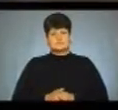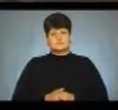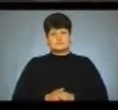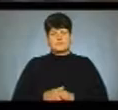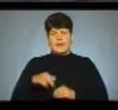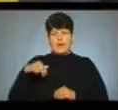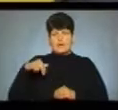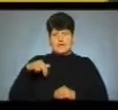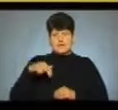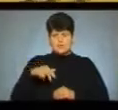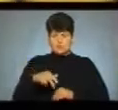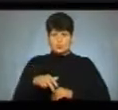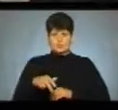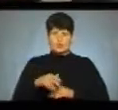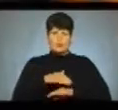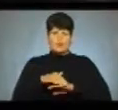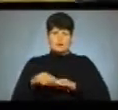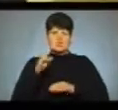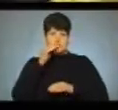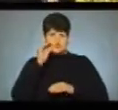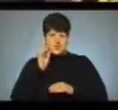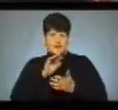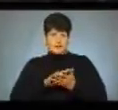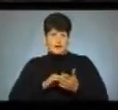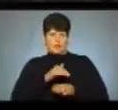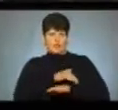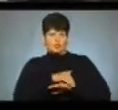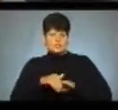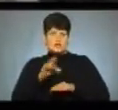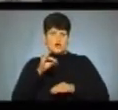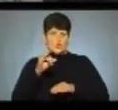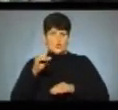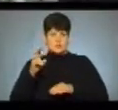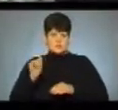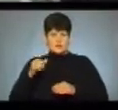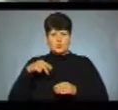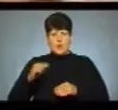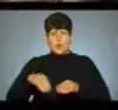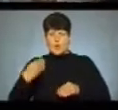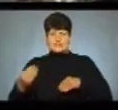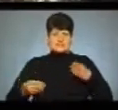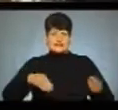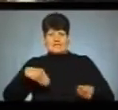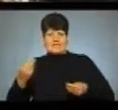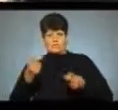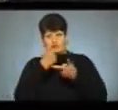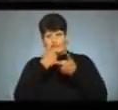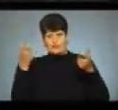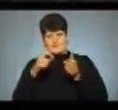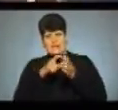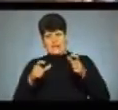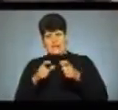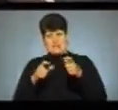Йдуть бульваром Шевченка далі вулицею Руською. Під час ходи волонтери роздають інформаційні листівки.